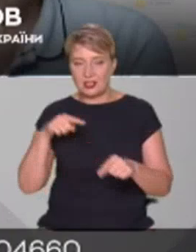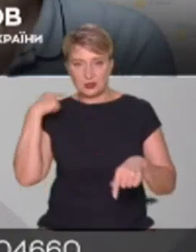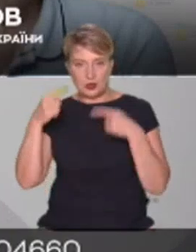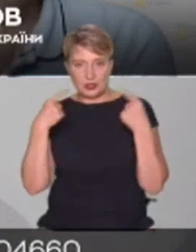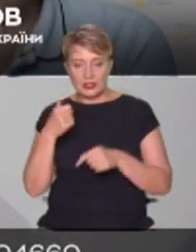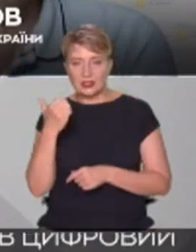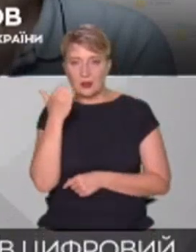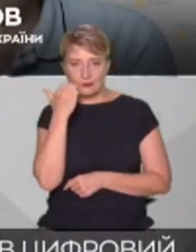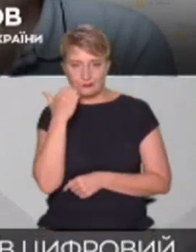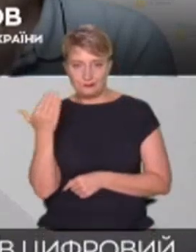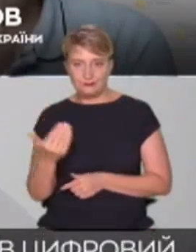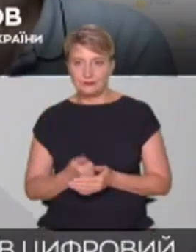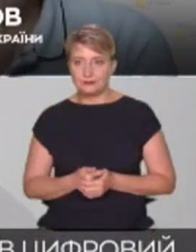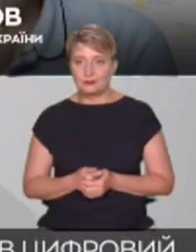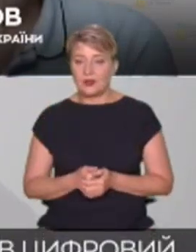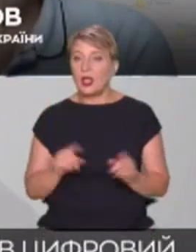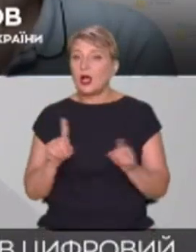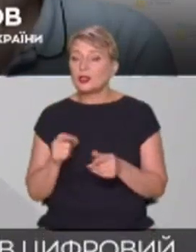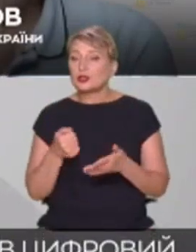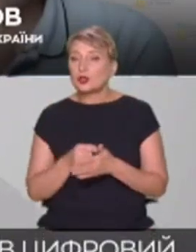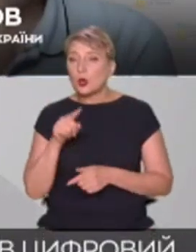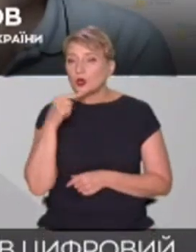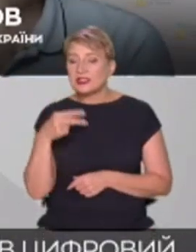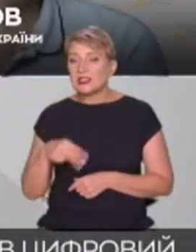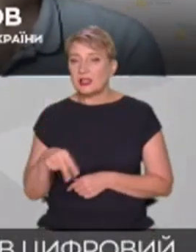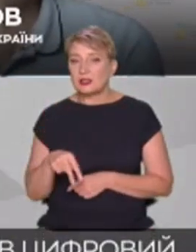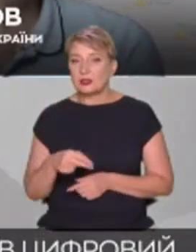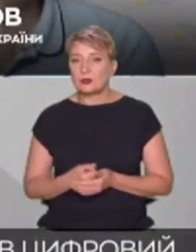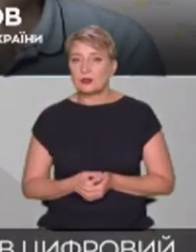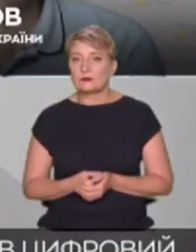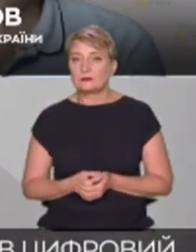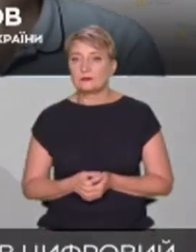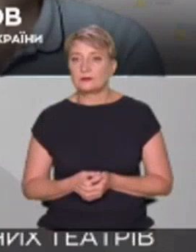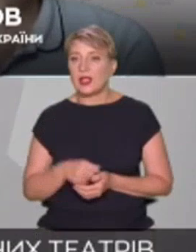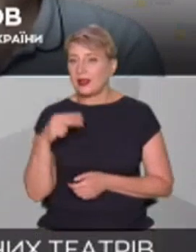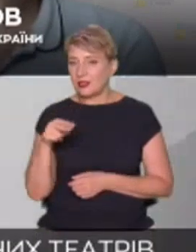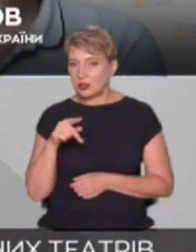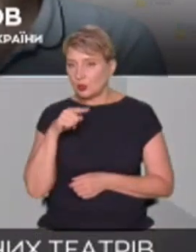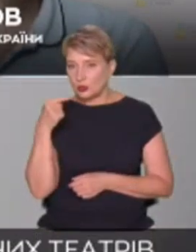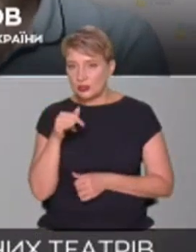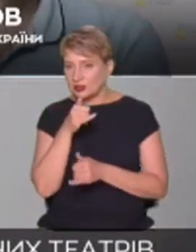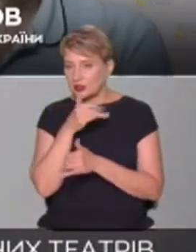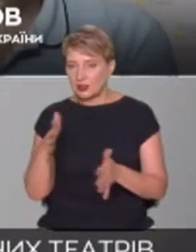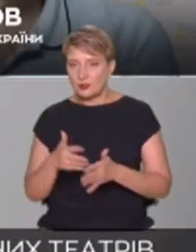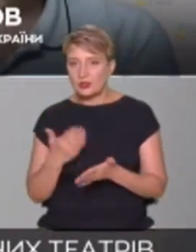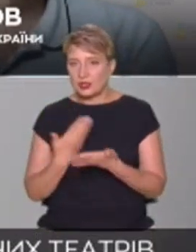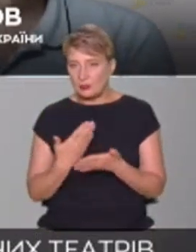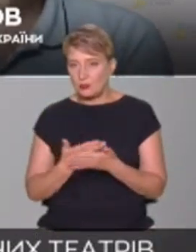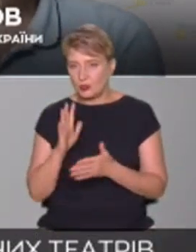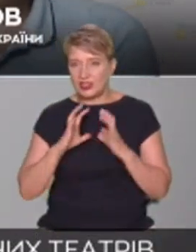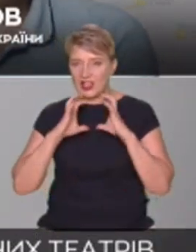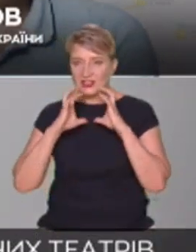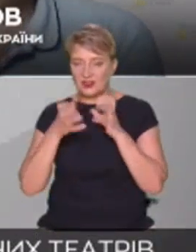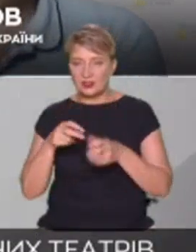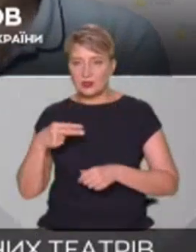орків. Пане Сергію, а щодо російської літератури? Ну, такої її не буде, вона буде в складі світової літератури, а там досить